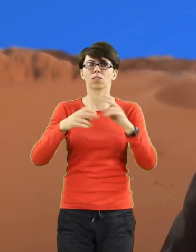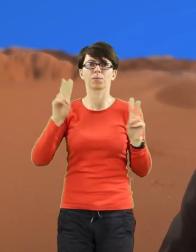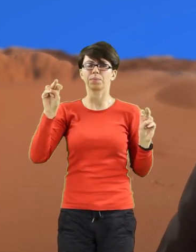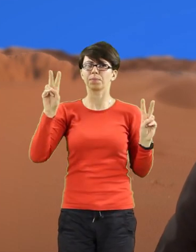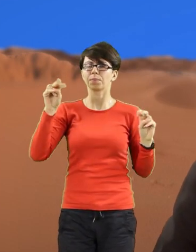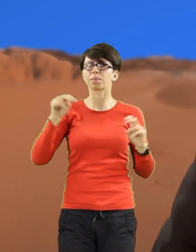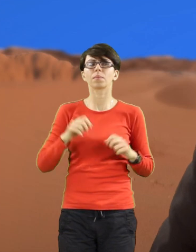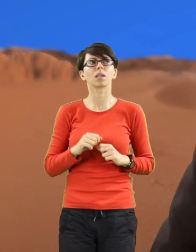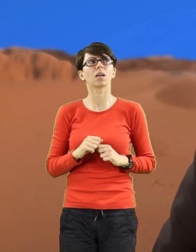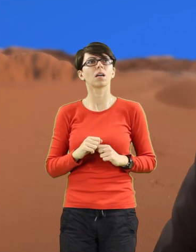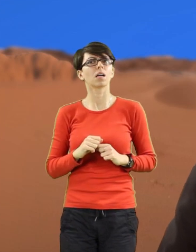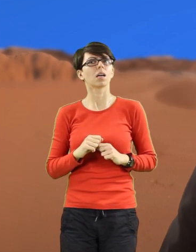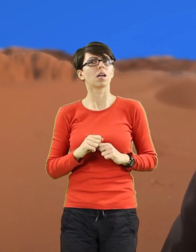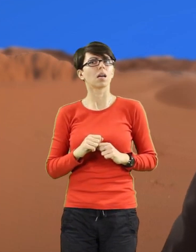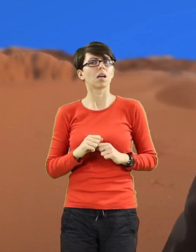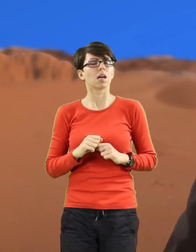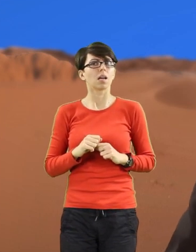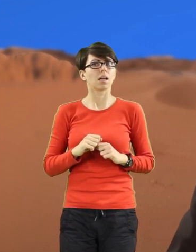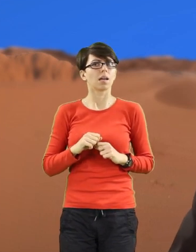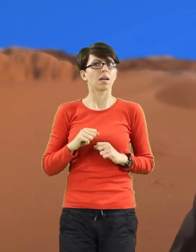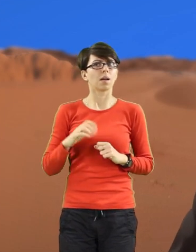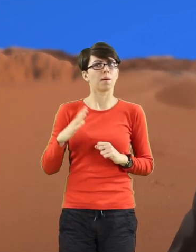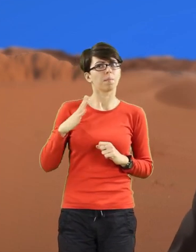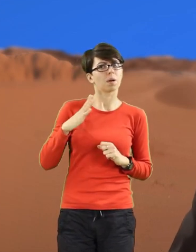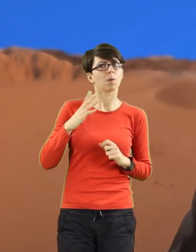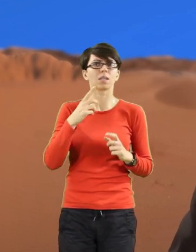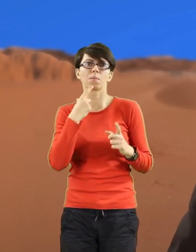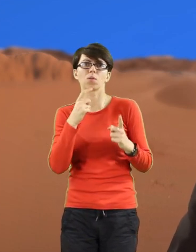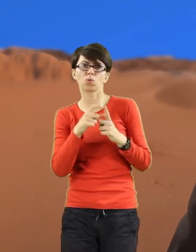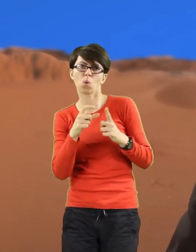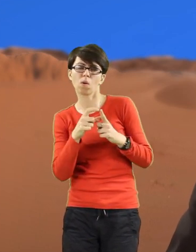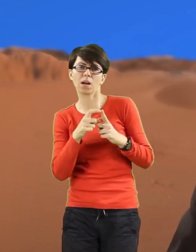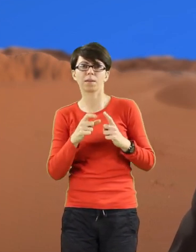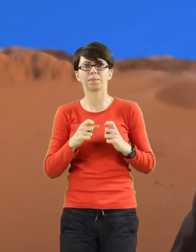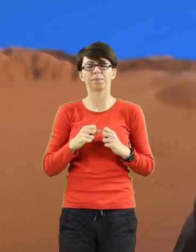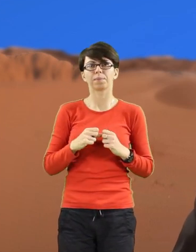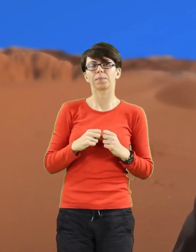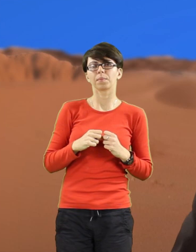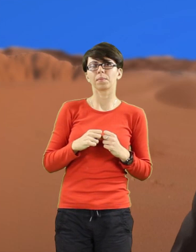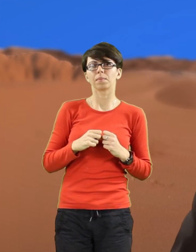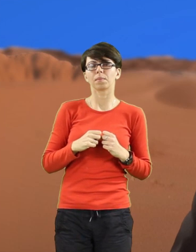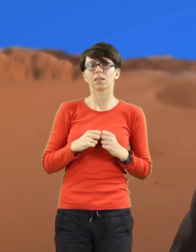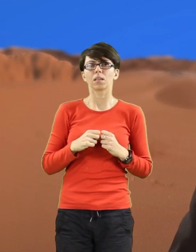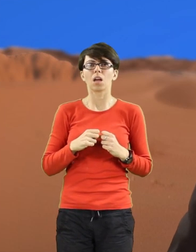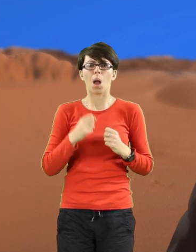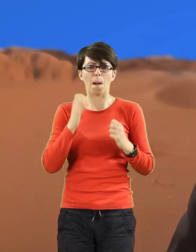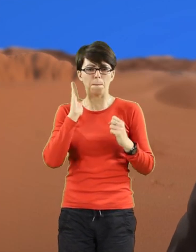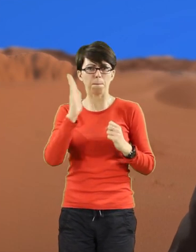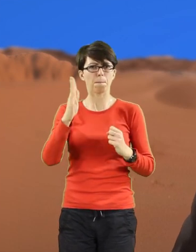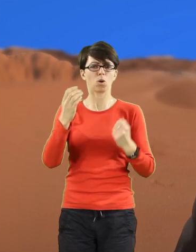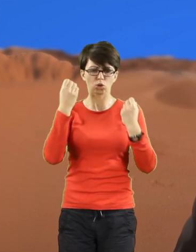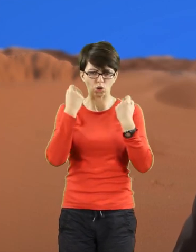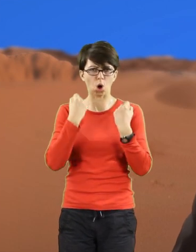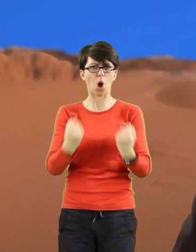Pieśń, w której słowa mówiły Słafor, Słafidel Izrael, bądź